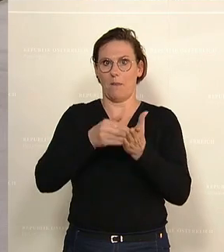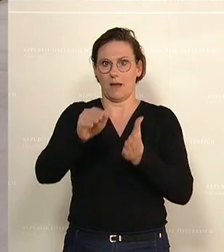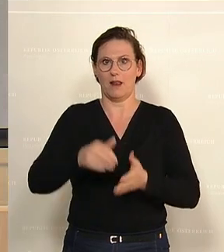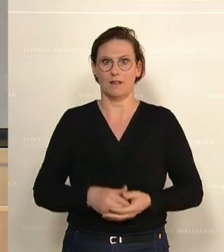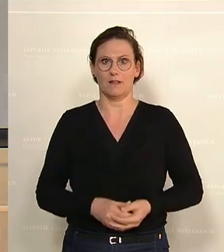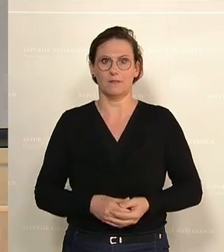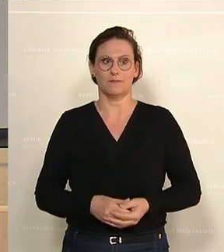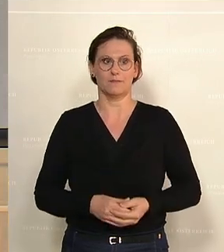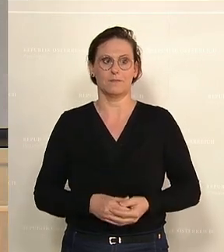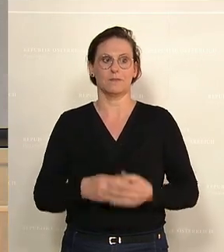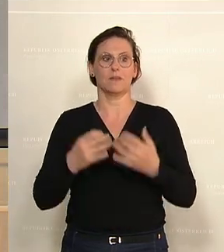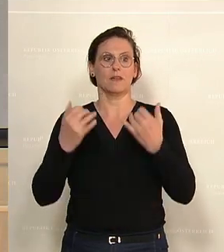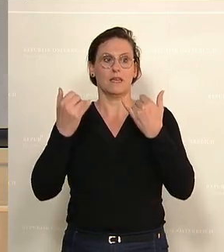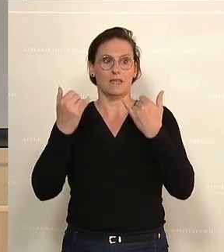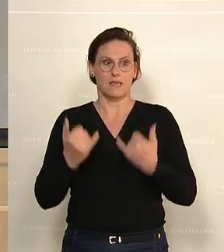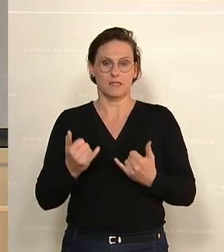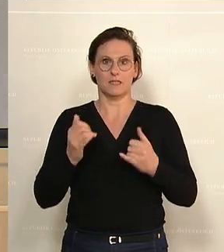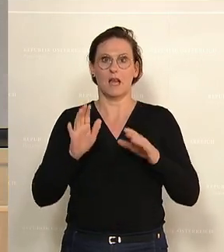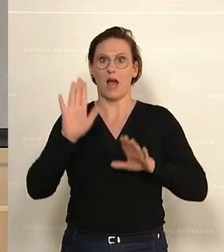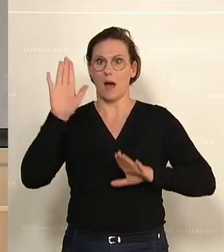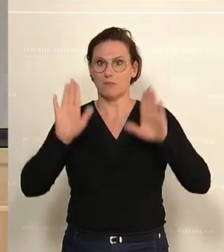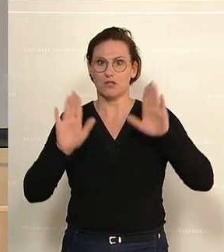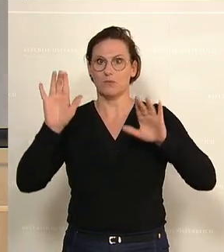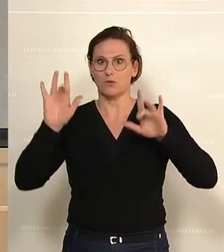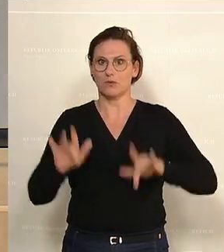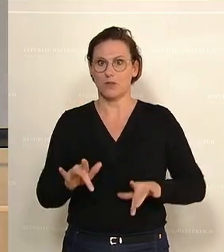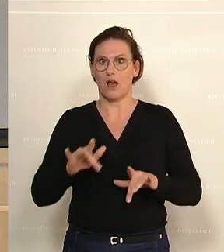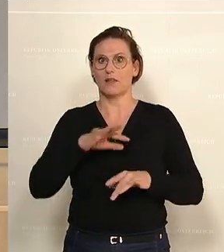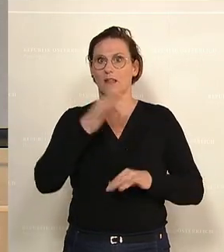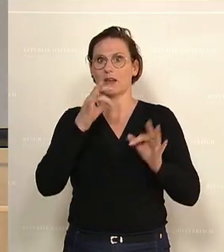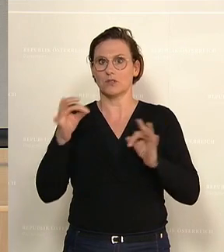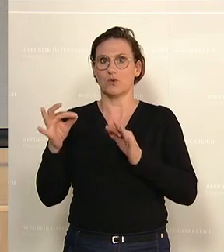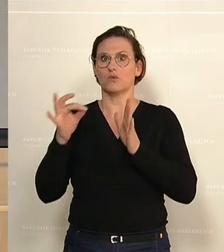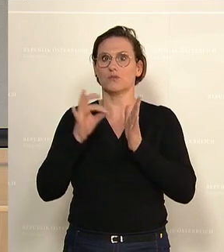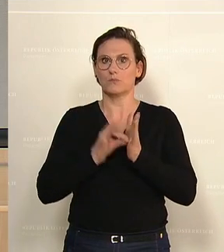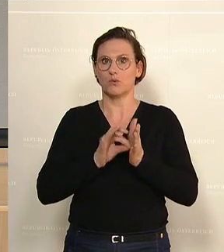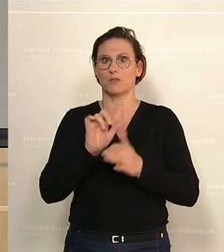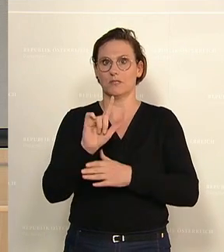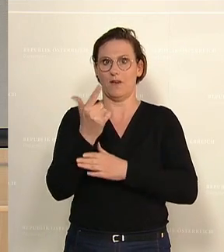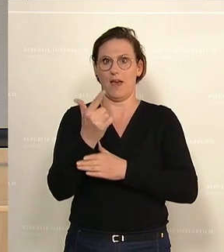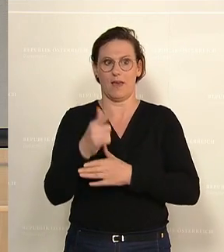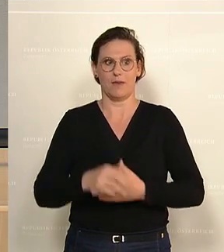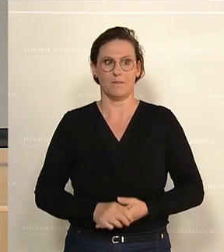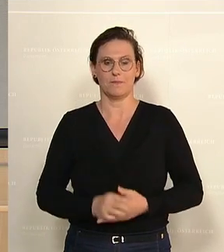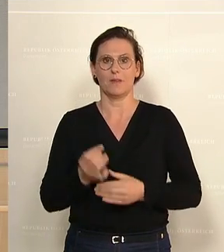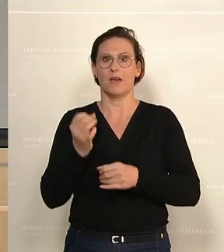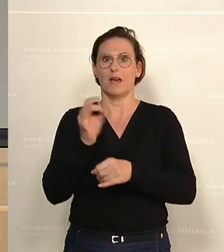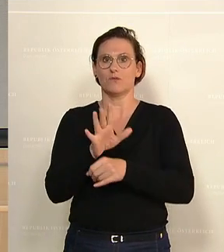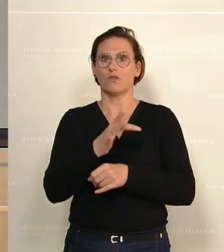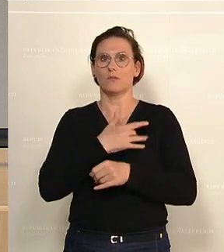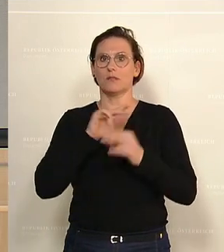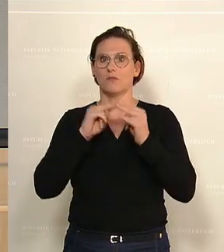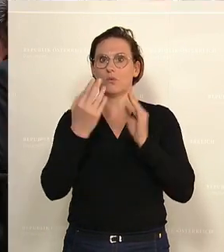Damit kommen wir zur Abstimmung über den Tagesordnungpunkt 2, Entwurf betreffend ein